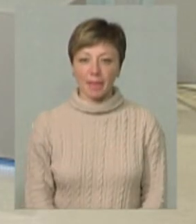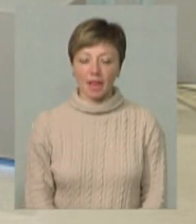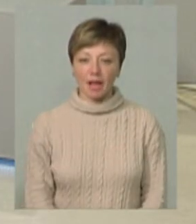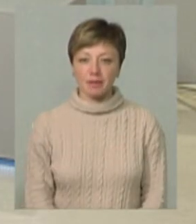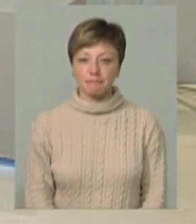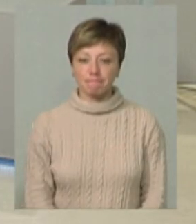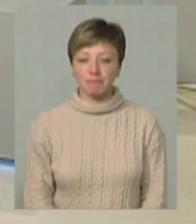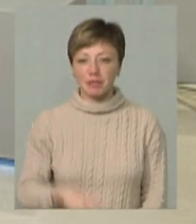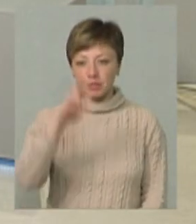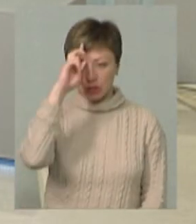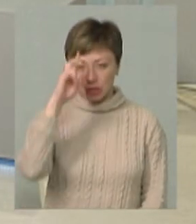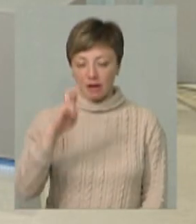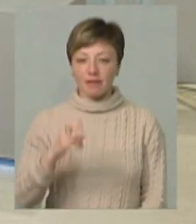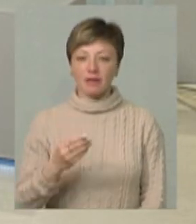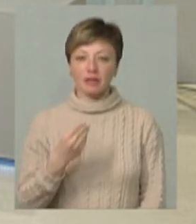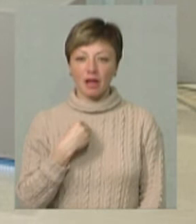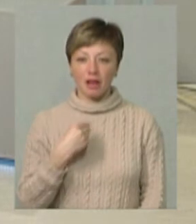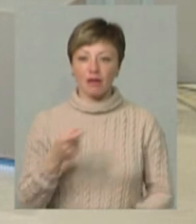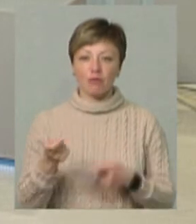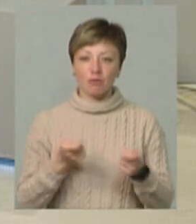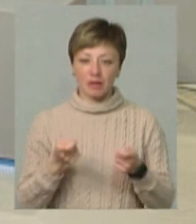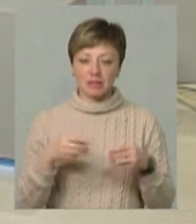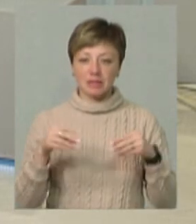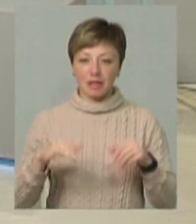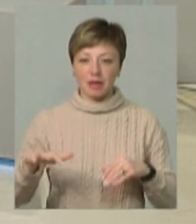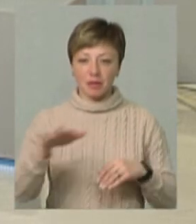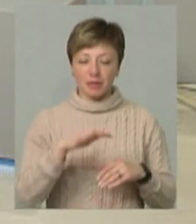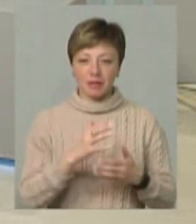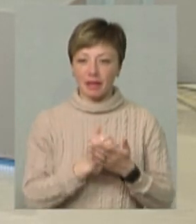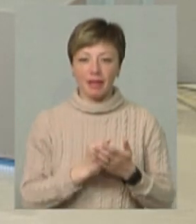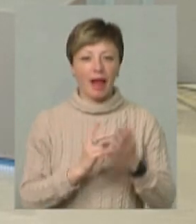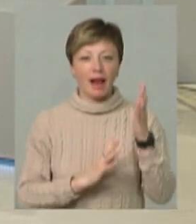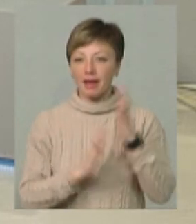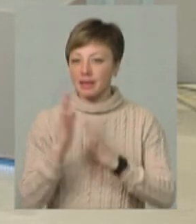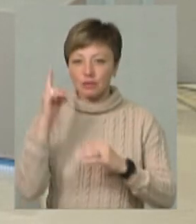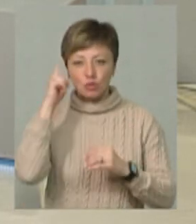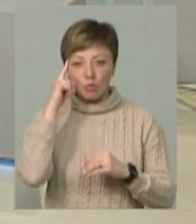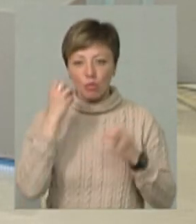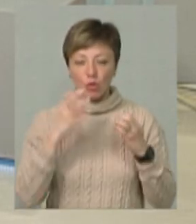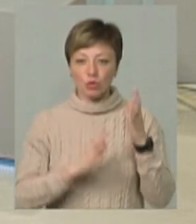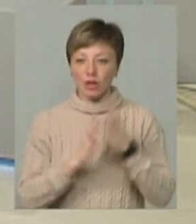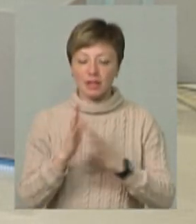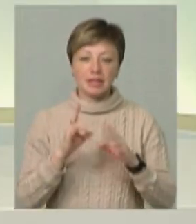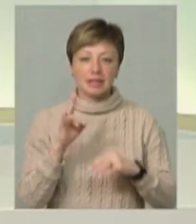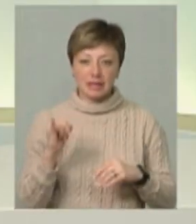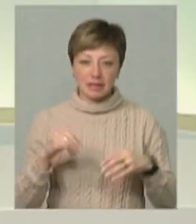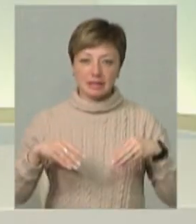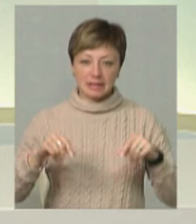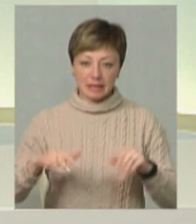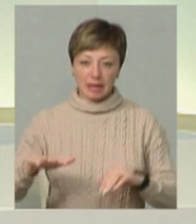Держава нам довірила в управління землі ліцевого фонду. Не ліс, як всі думаю, просто ліс, ні